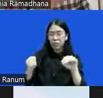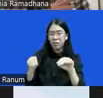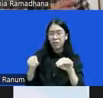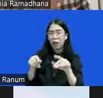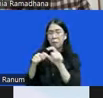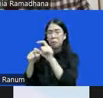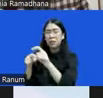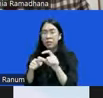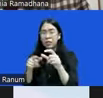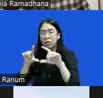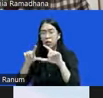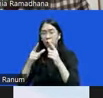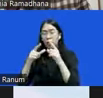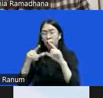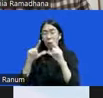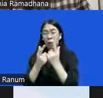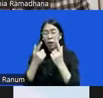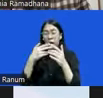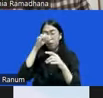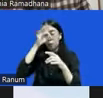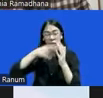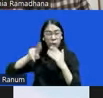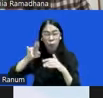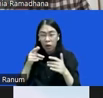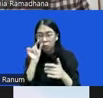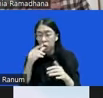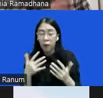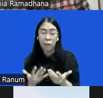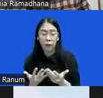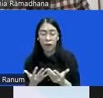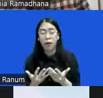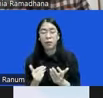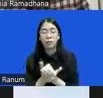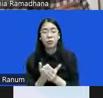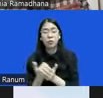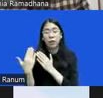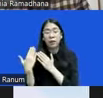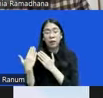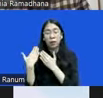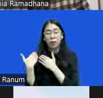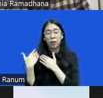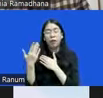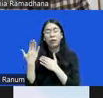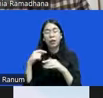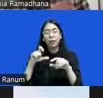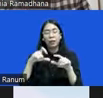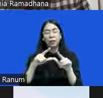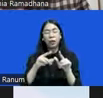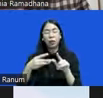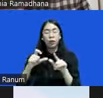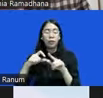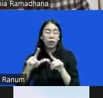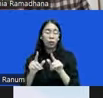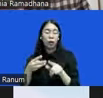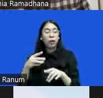luar lembaga kepolisian? Ini juga selain kewenangan tadi, yang cawe-cawe terhadap lembaga lain, ini